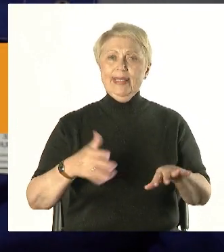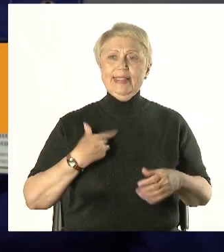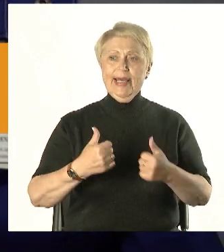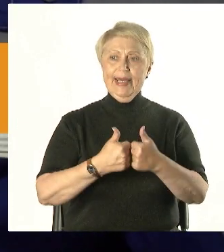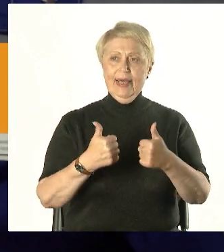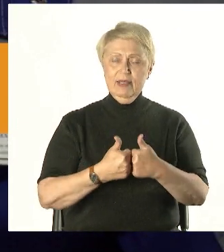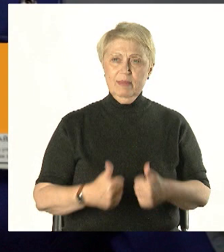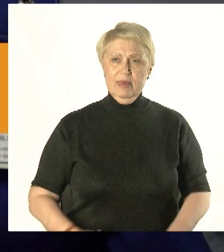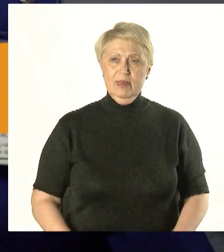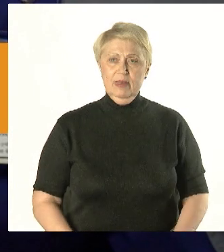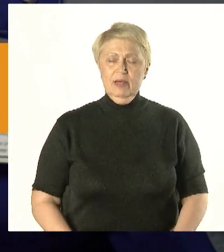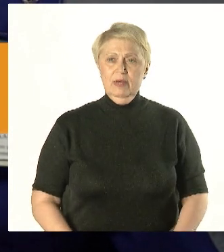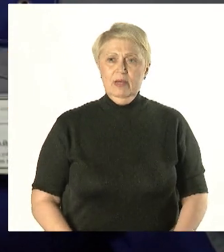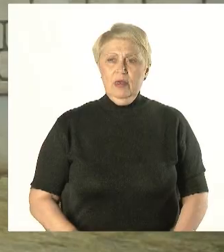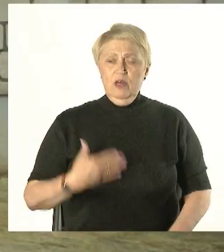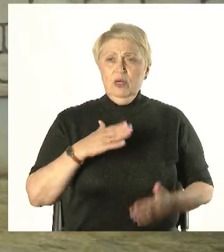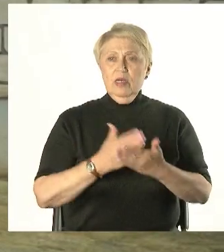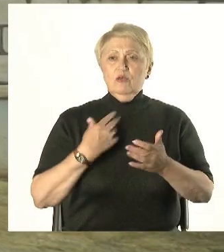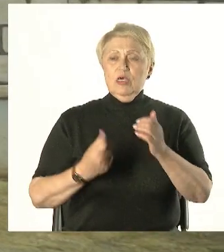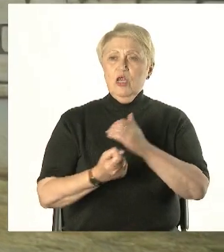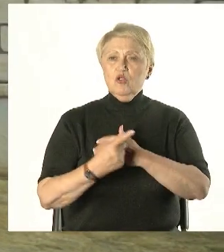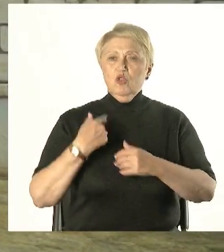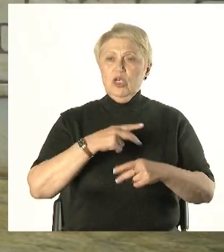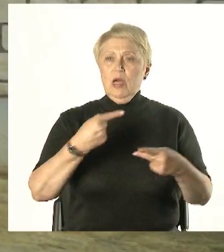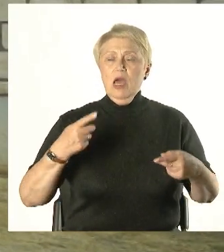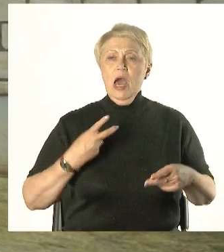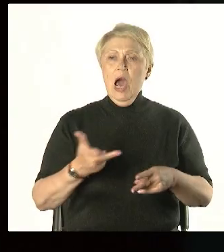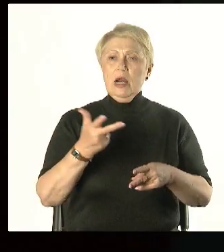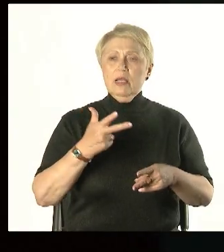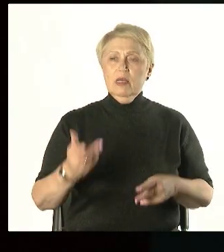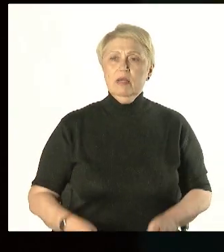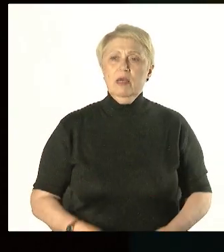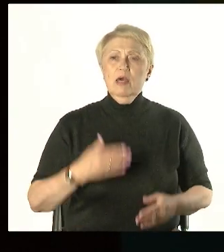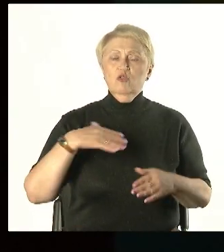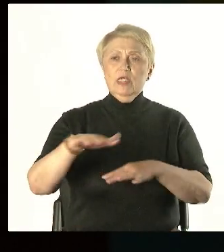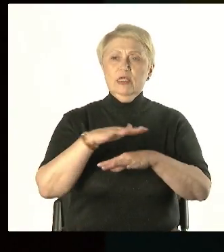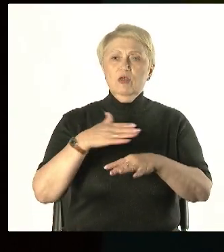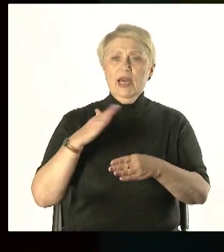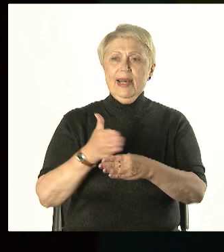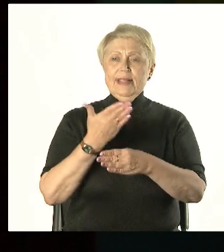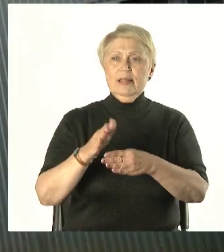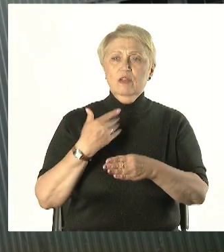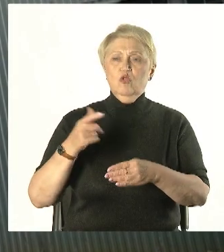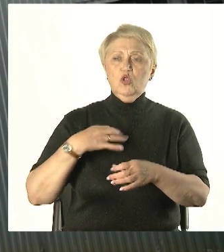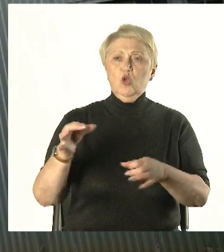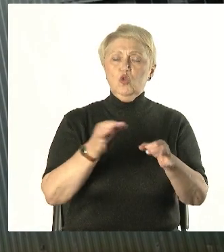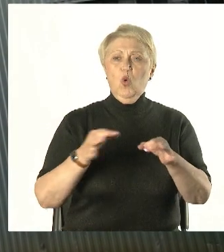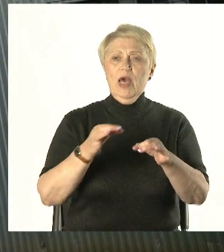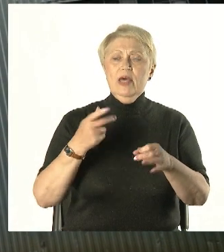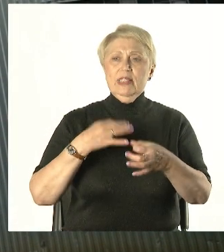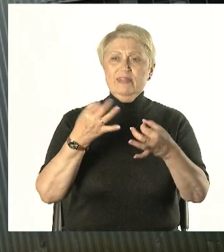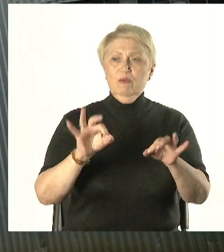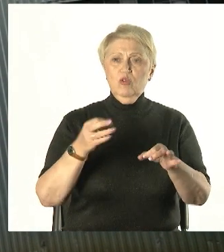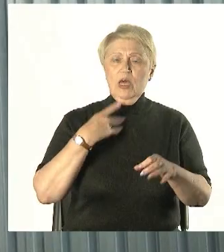предотвратить или убрать источник-контейнер. Территория пункта хранения разделена на две части – зона свободного и зона контролируемого